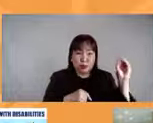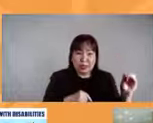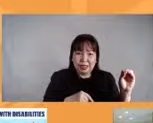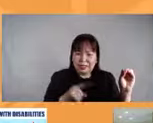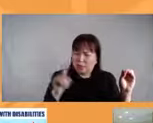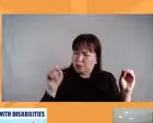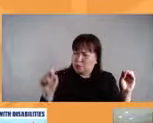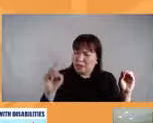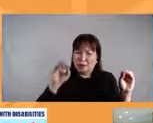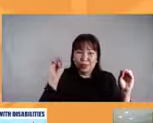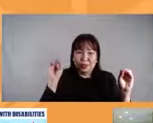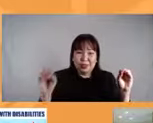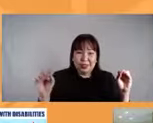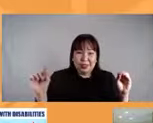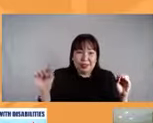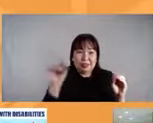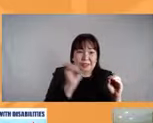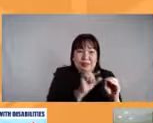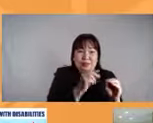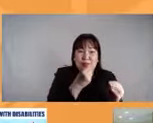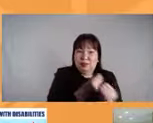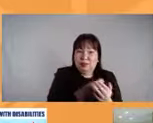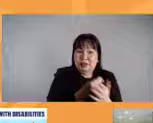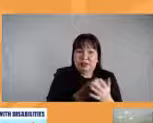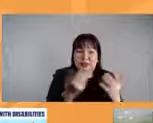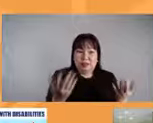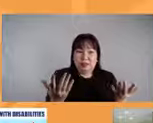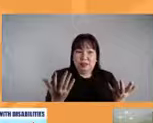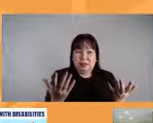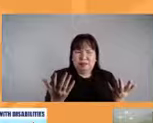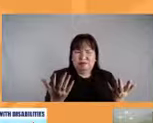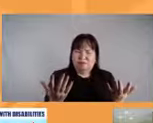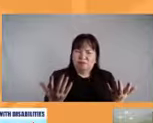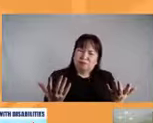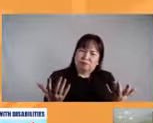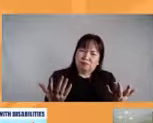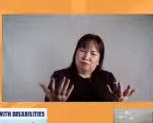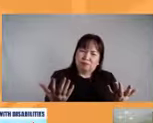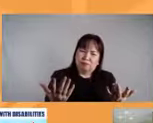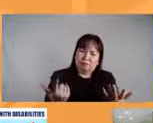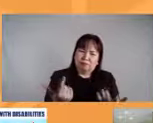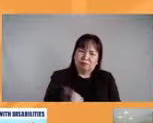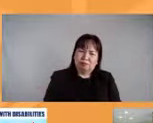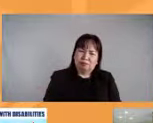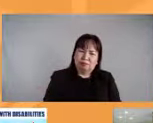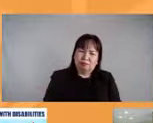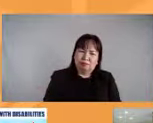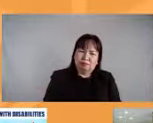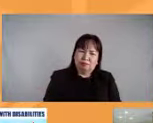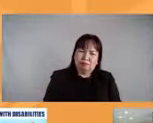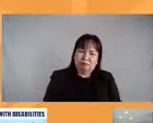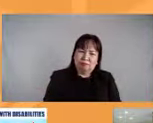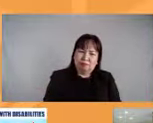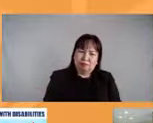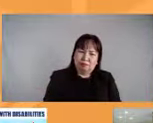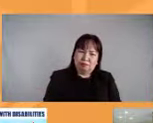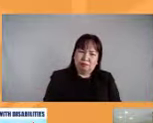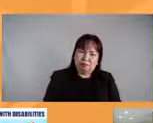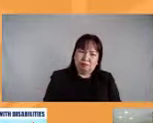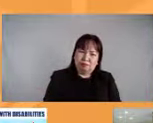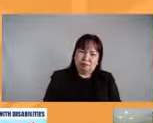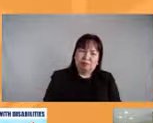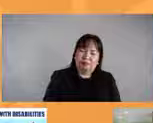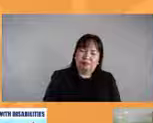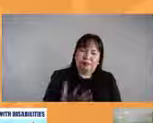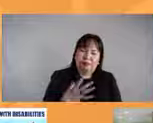ano pero at least one person at least mabuti na nila ganila at least one